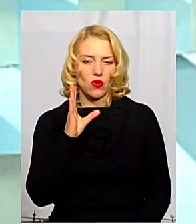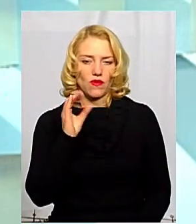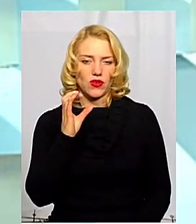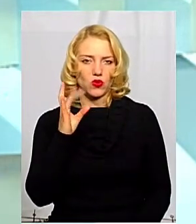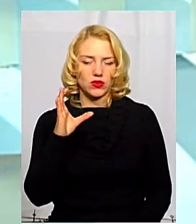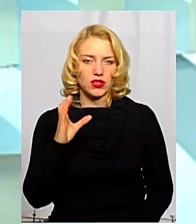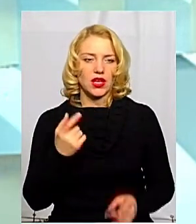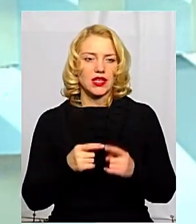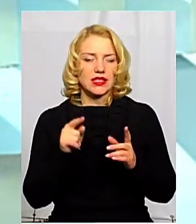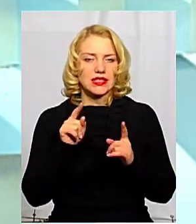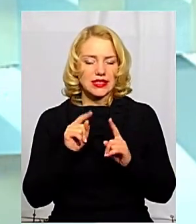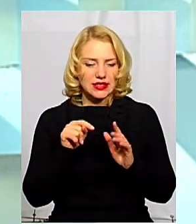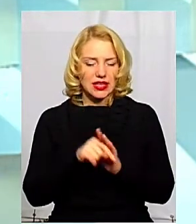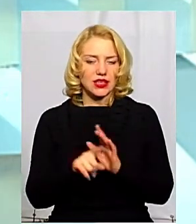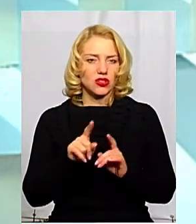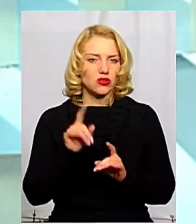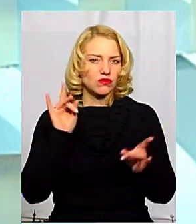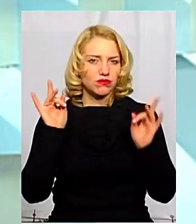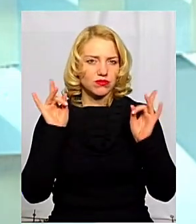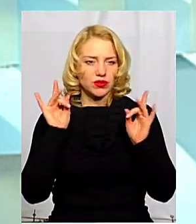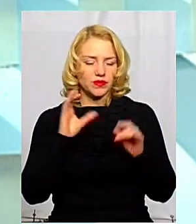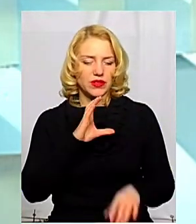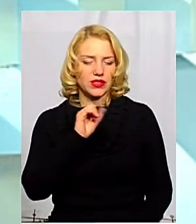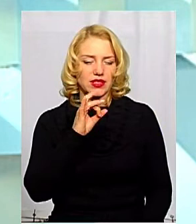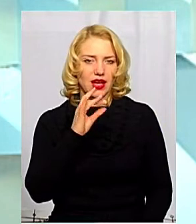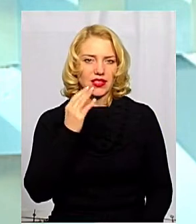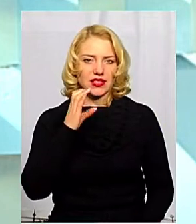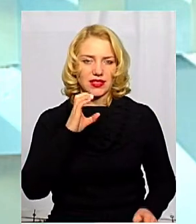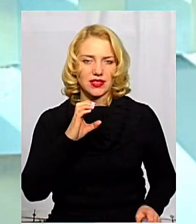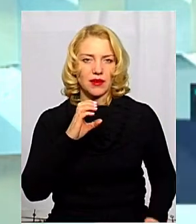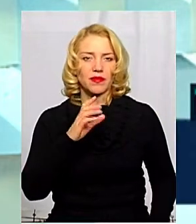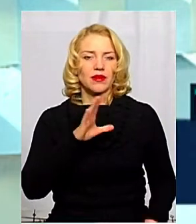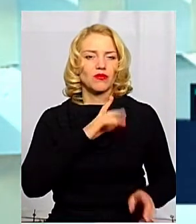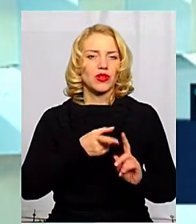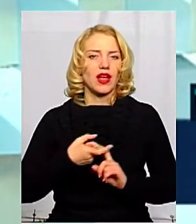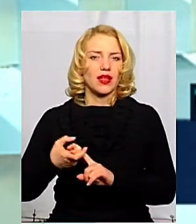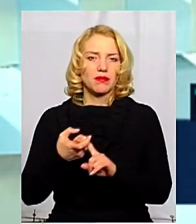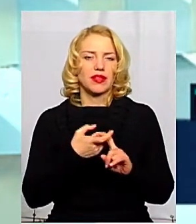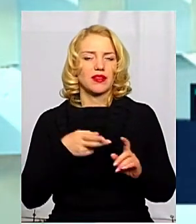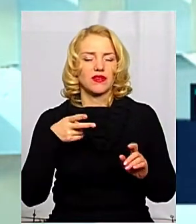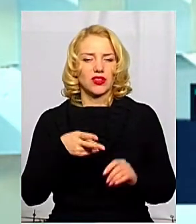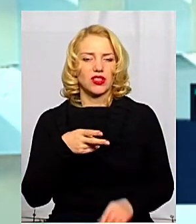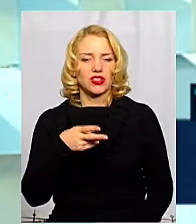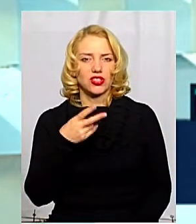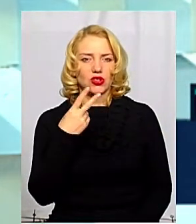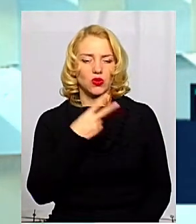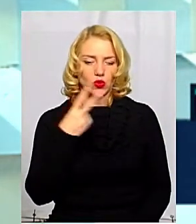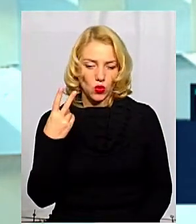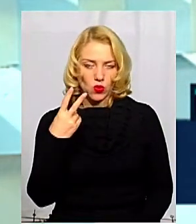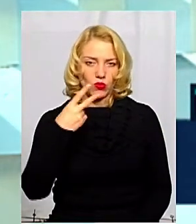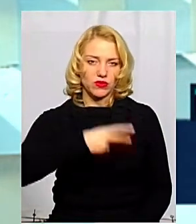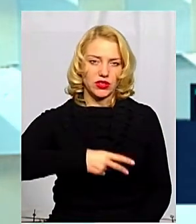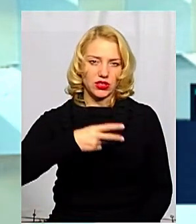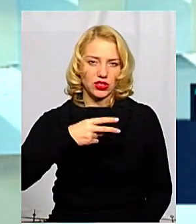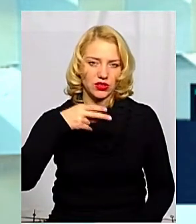Самі такі, які у всіх на слуху – це SARS, яким епідемія була у 2002-2003